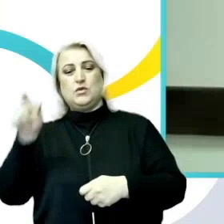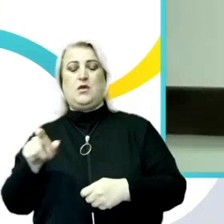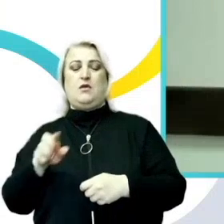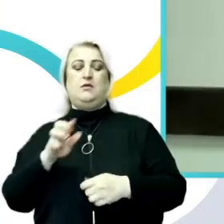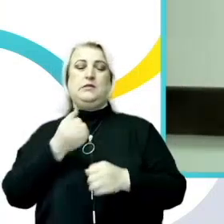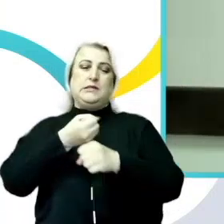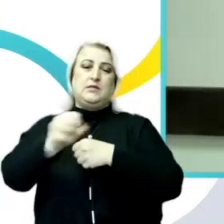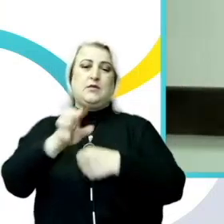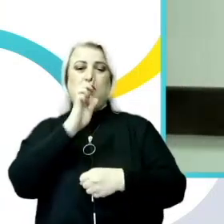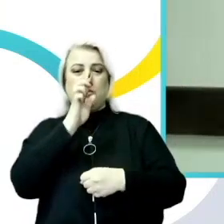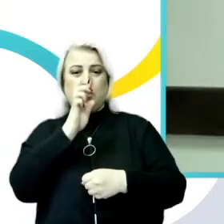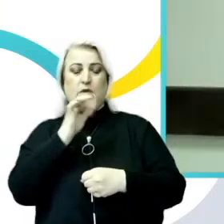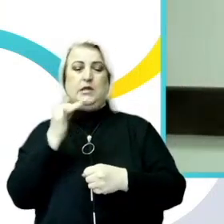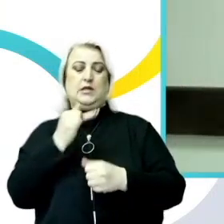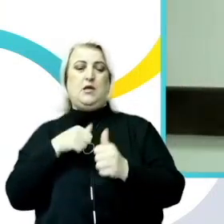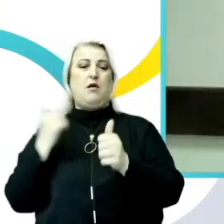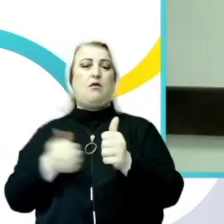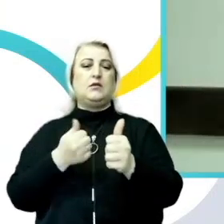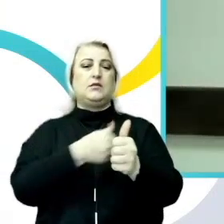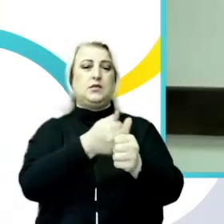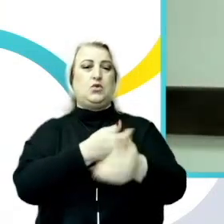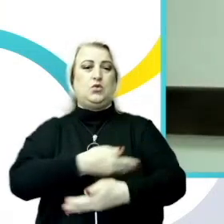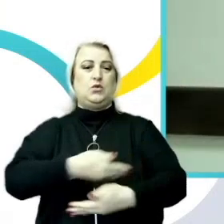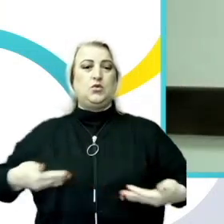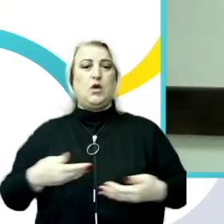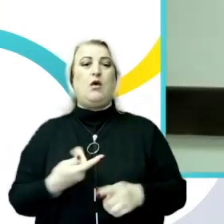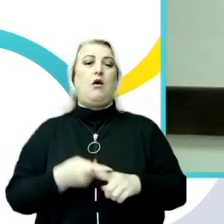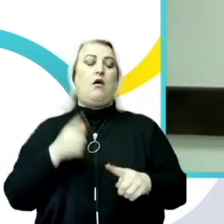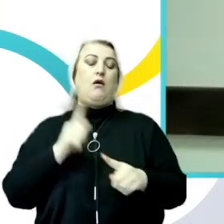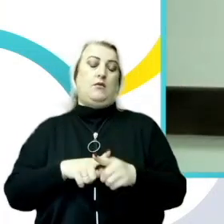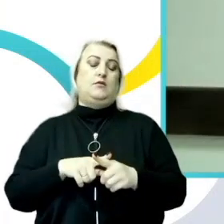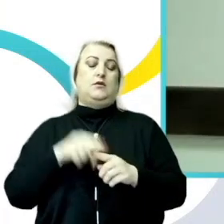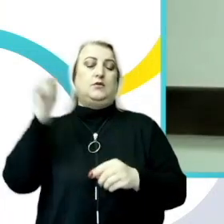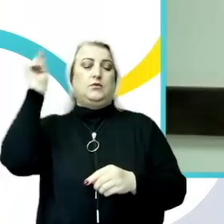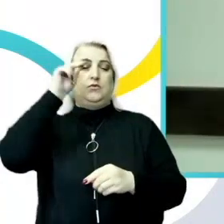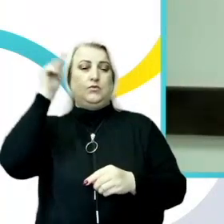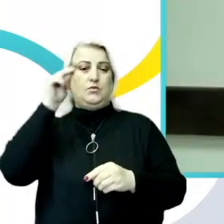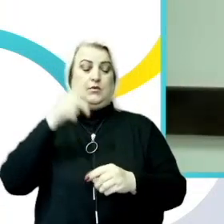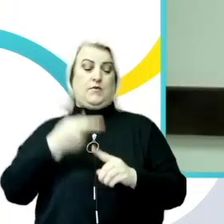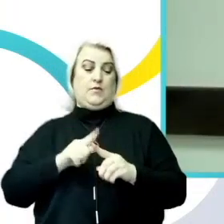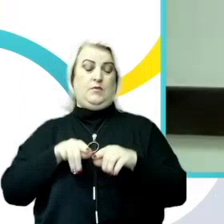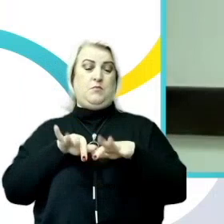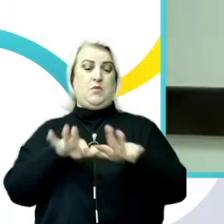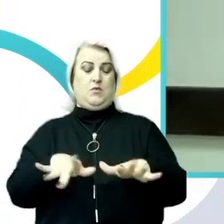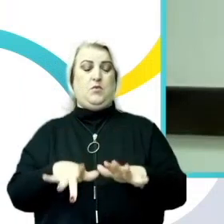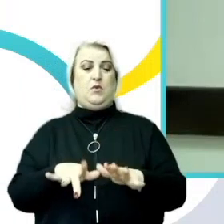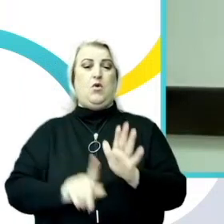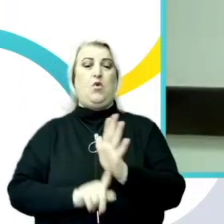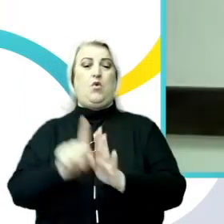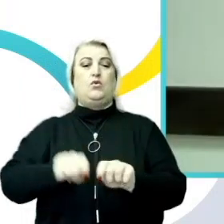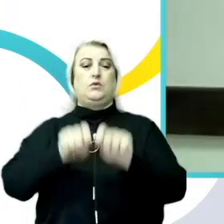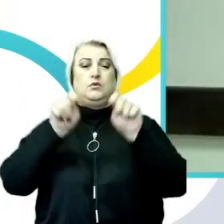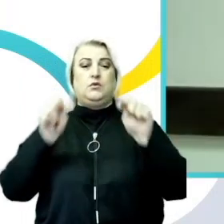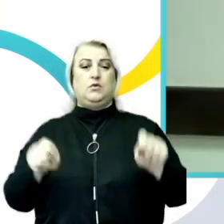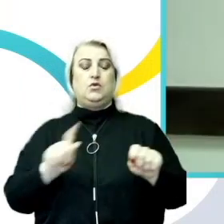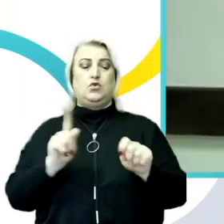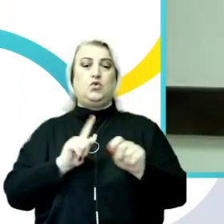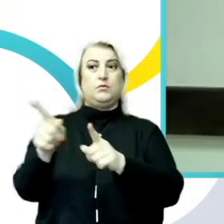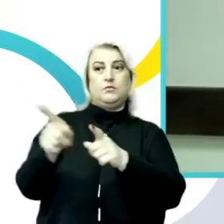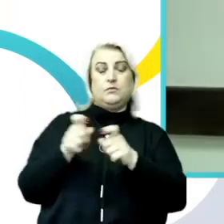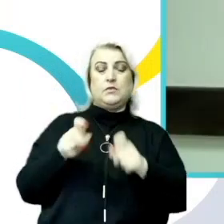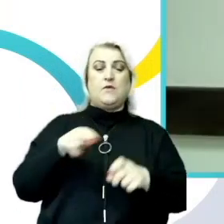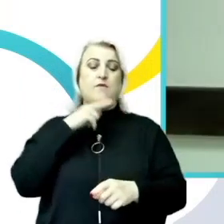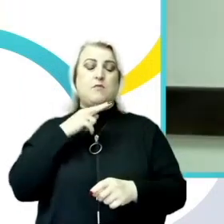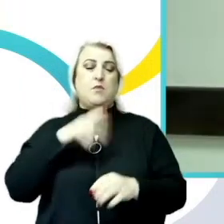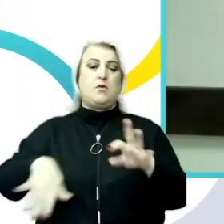hărțuirea sexuală. Acest studiu este lansat anume în cadrul acestui eveniment pentru a atrage atenția societății,